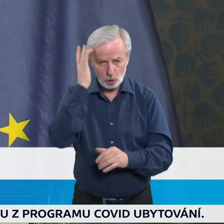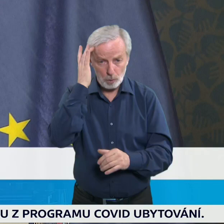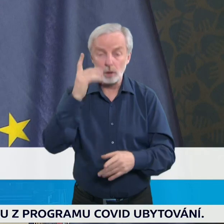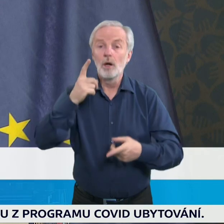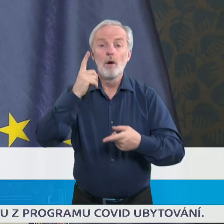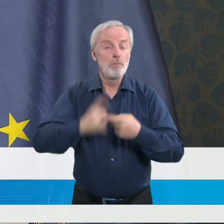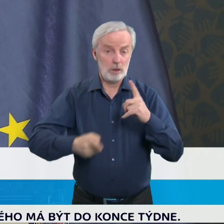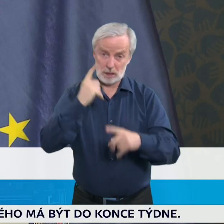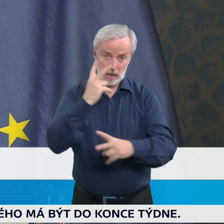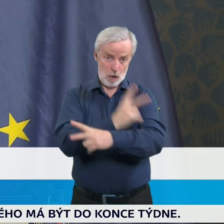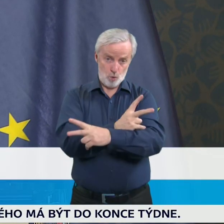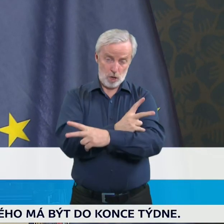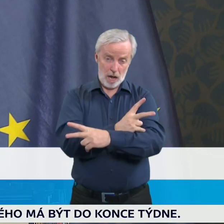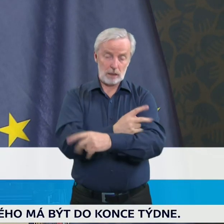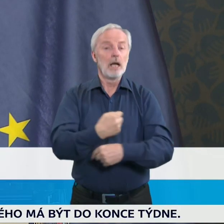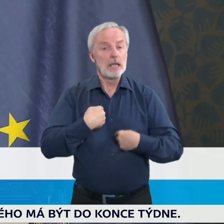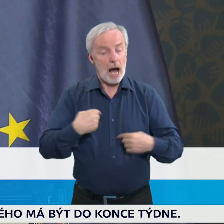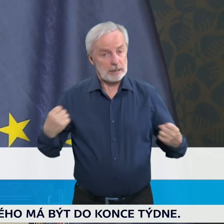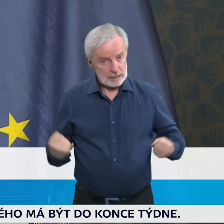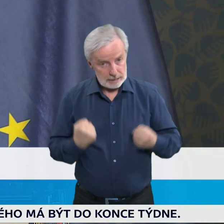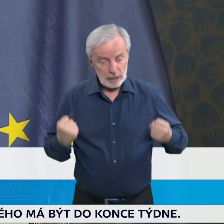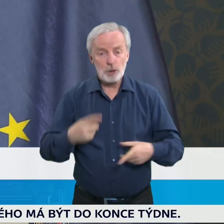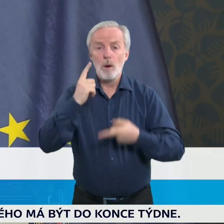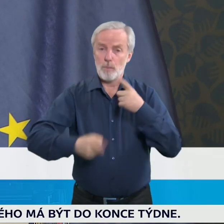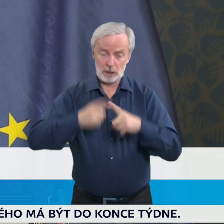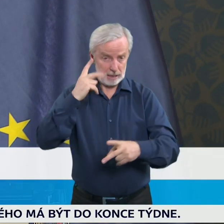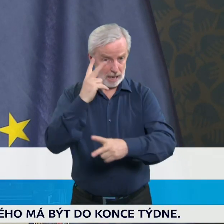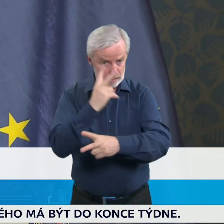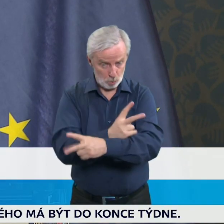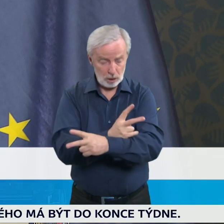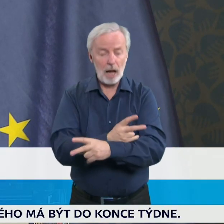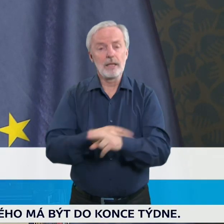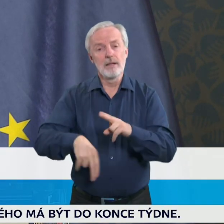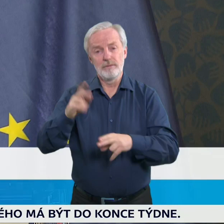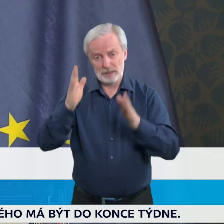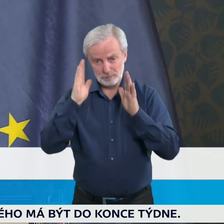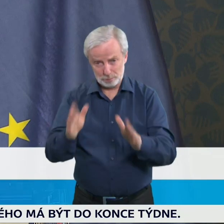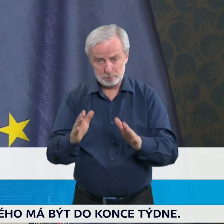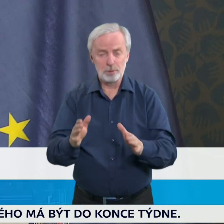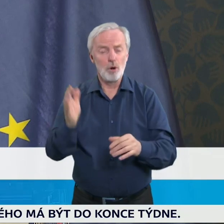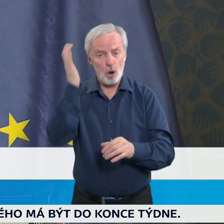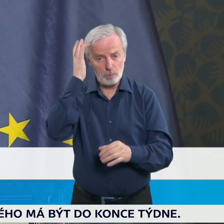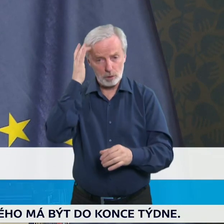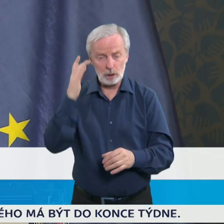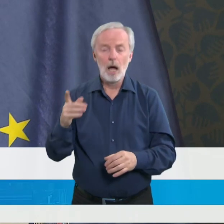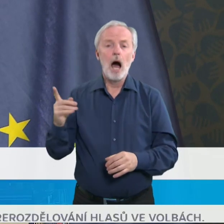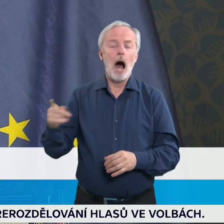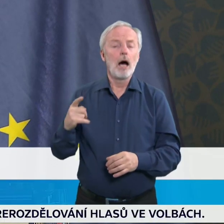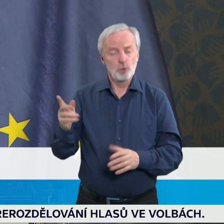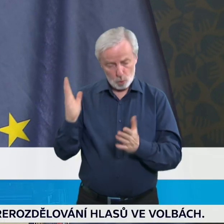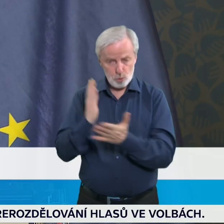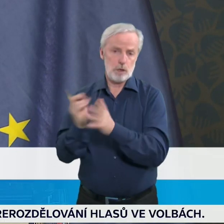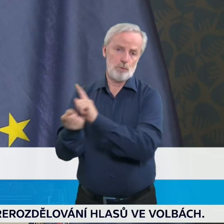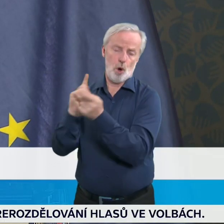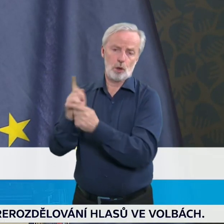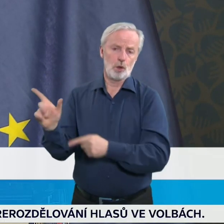o to snažím od začátku, takto jsem to konzultoval od začátku i s panem premiérem a myslím si, že se na tom nic nezměnilo a hodlám